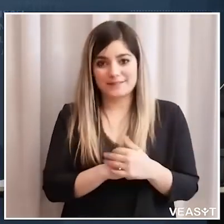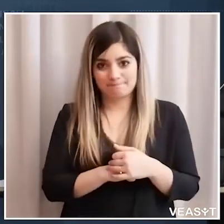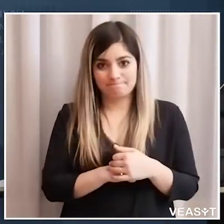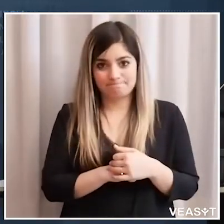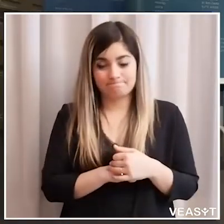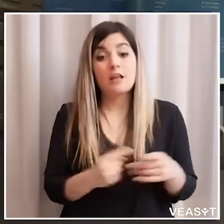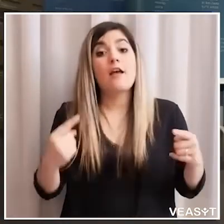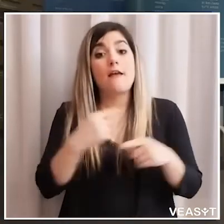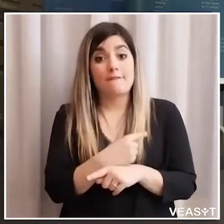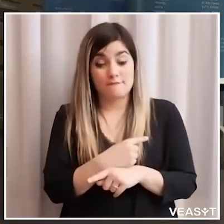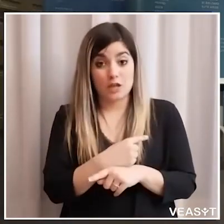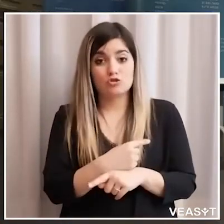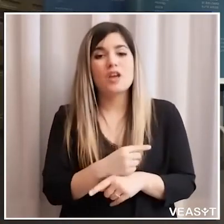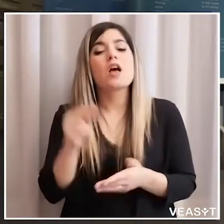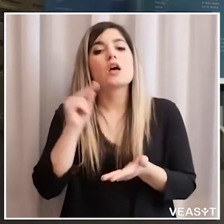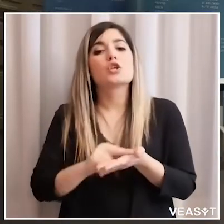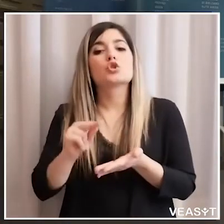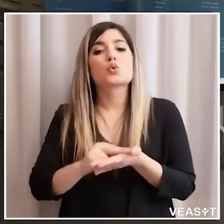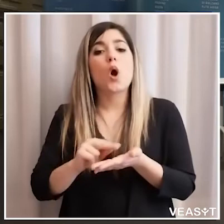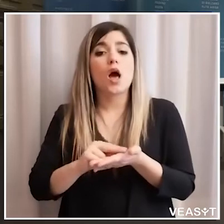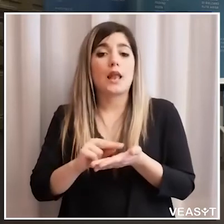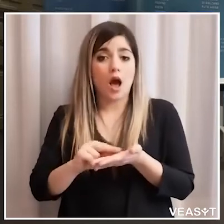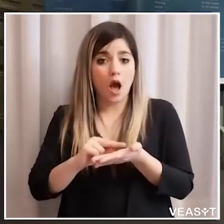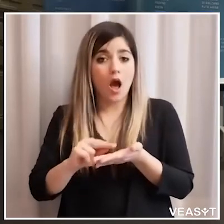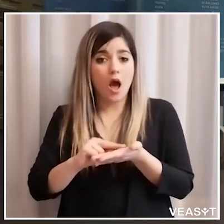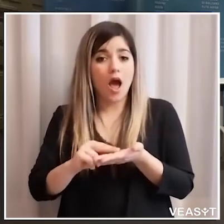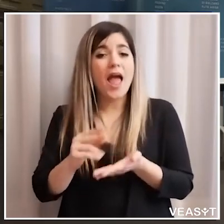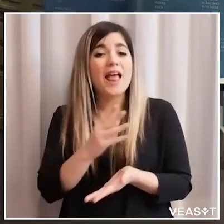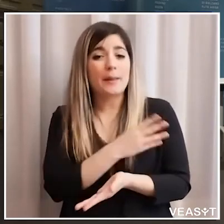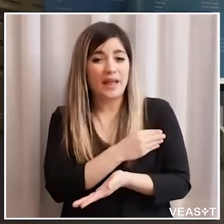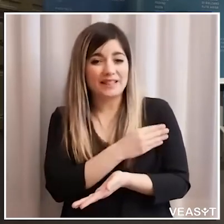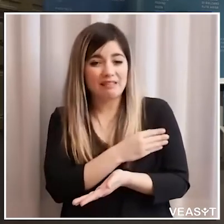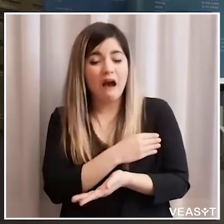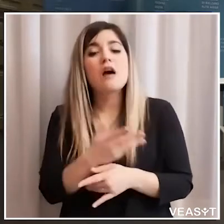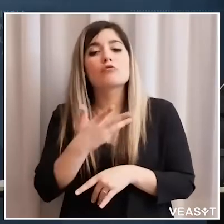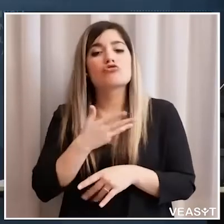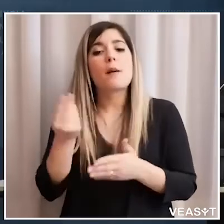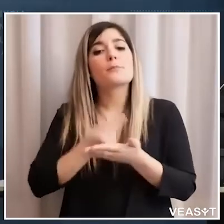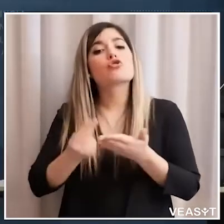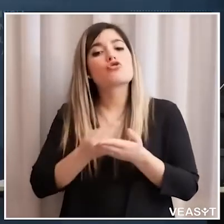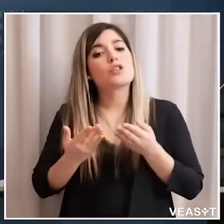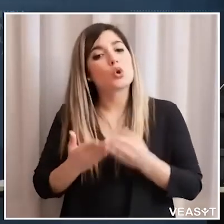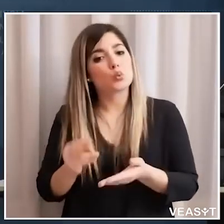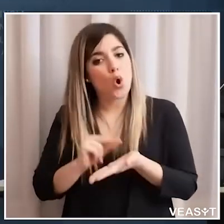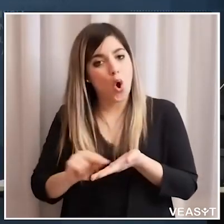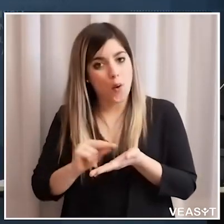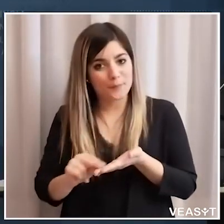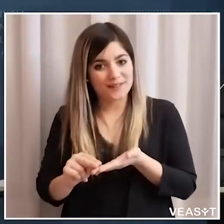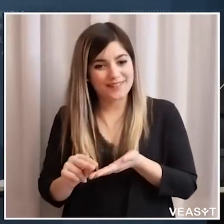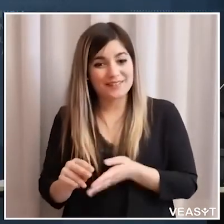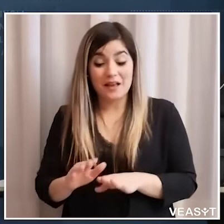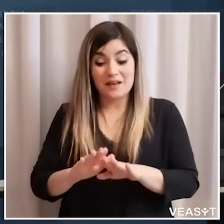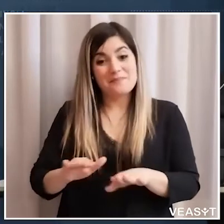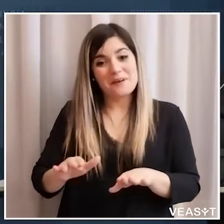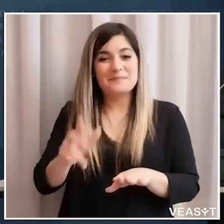riguarda invece le scuole primarie lì si pensava di fare appunto questo progetto di aiuto compiti i ragazzini